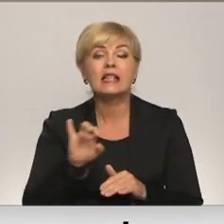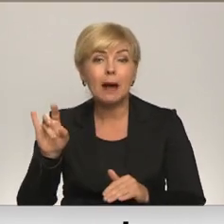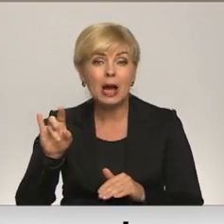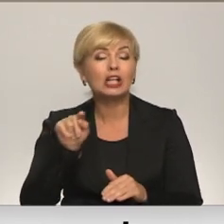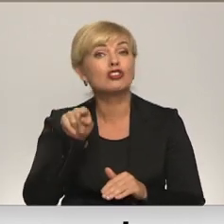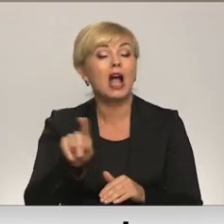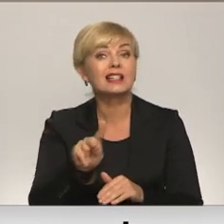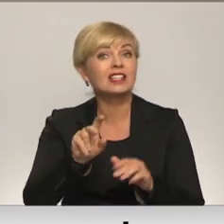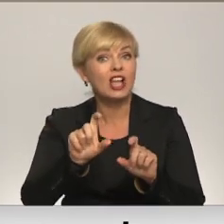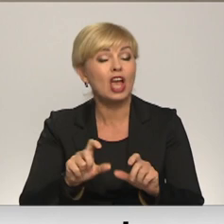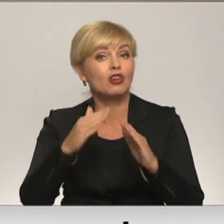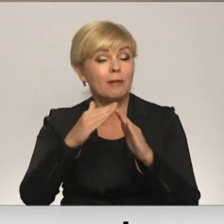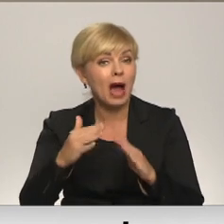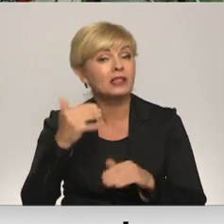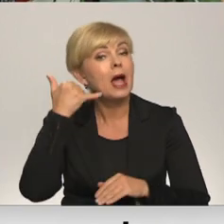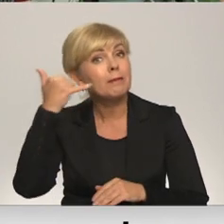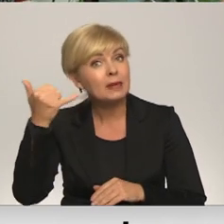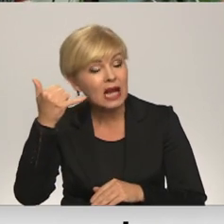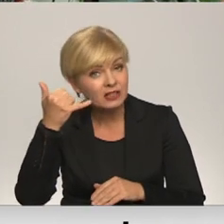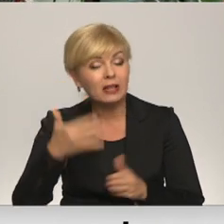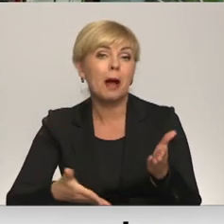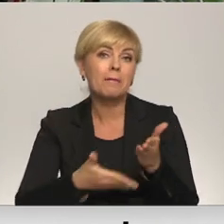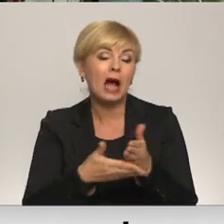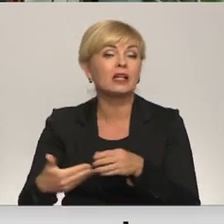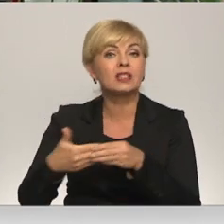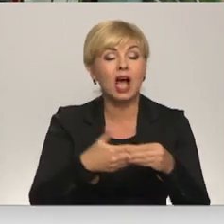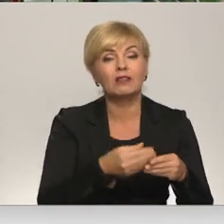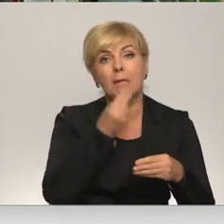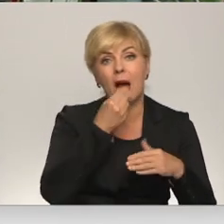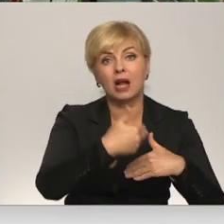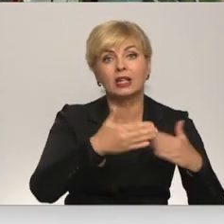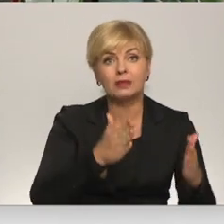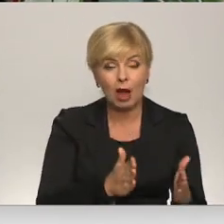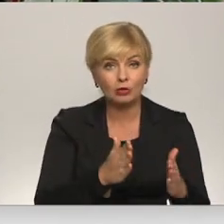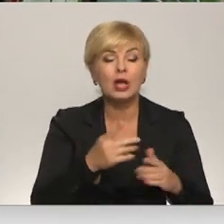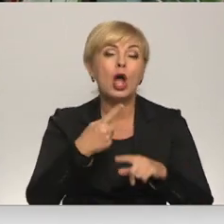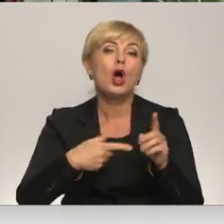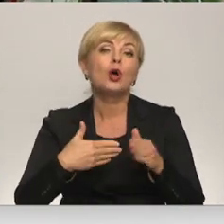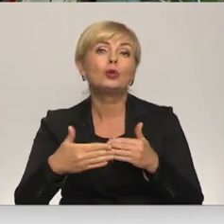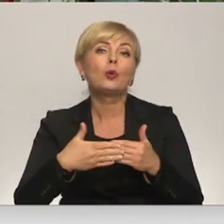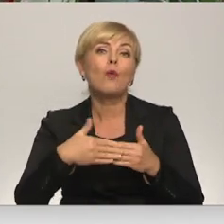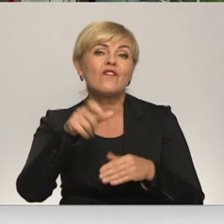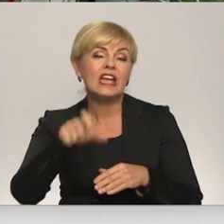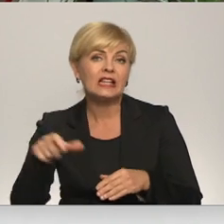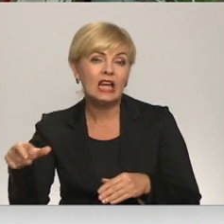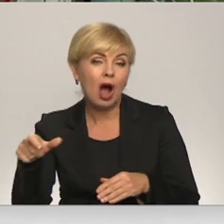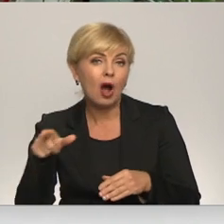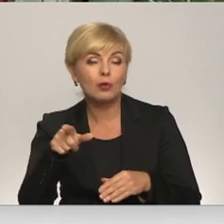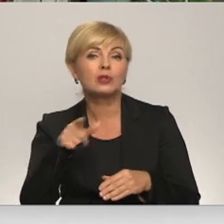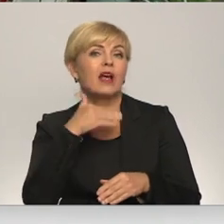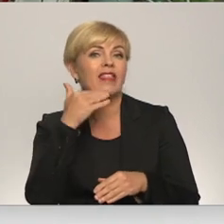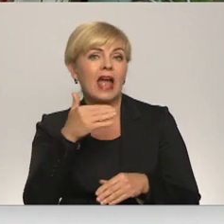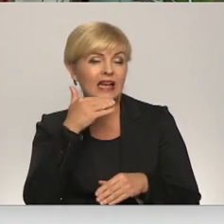sazvanās un nogādā pārtikas pakas. Tuvinieki baidās savus seniorus vest ārpus